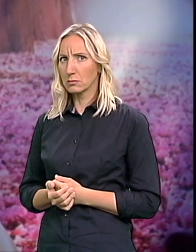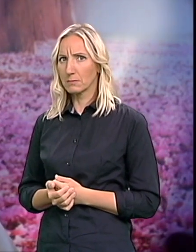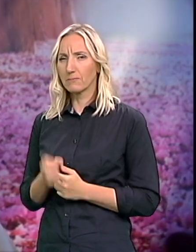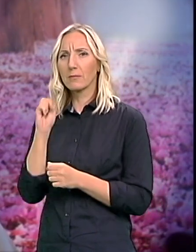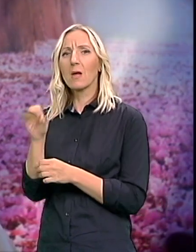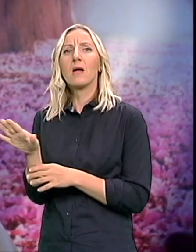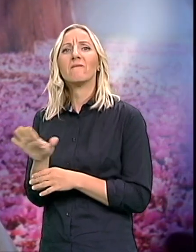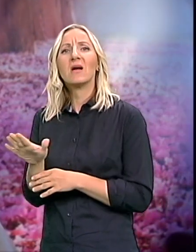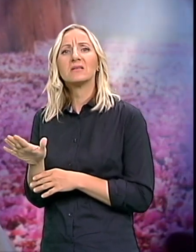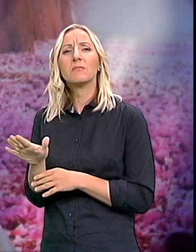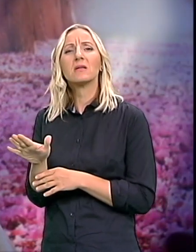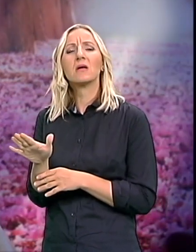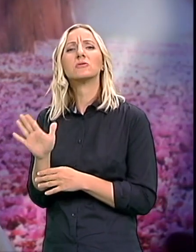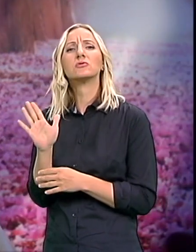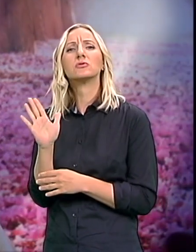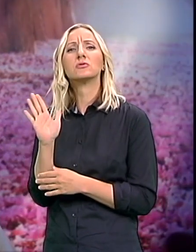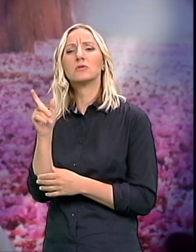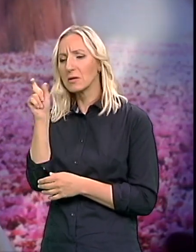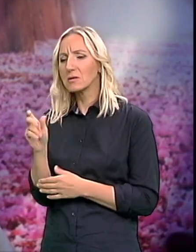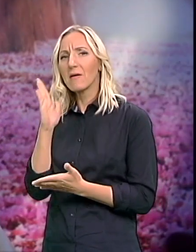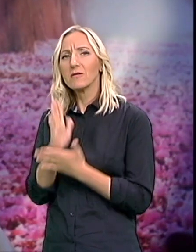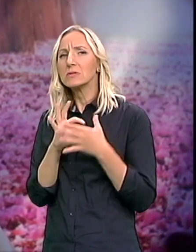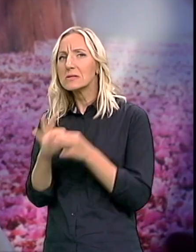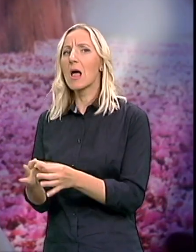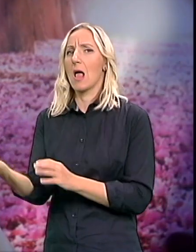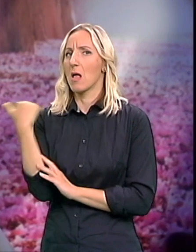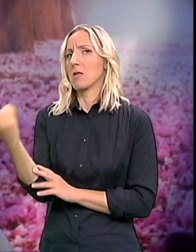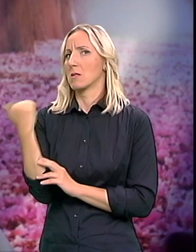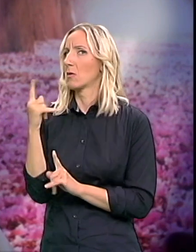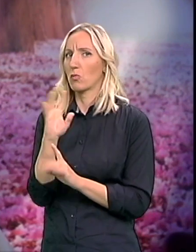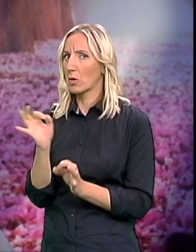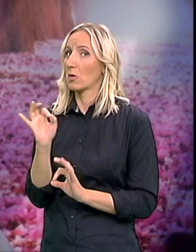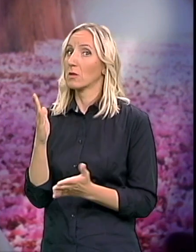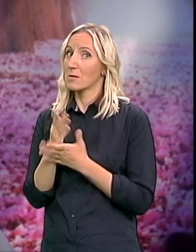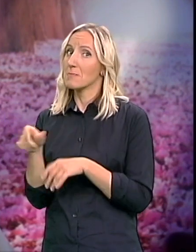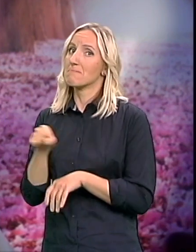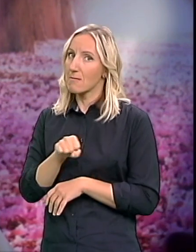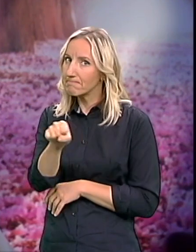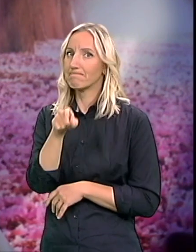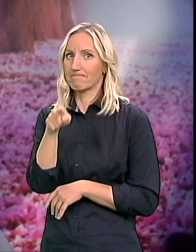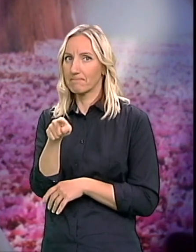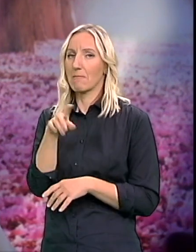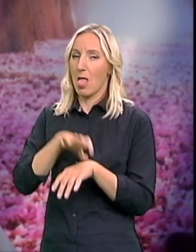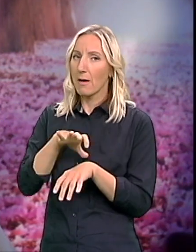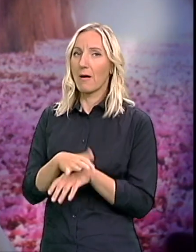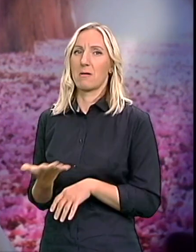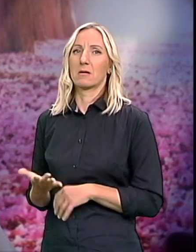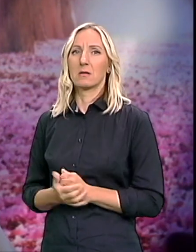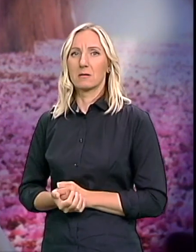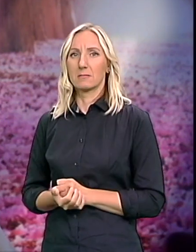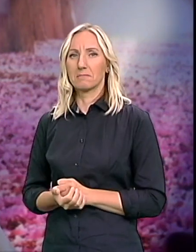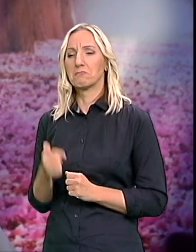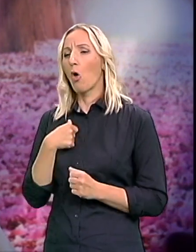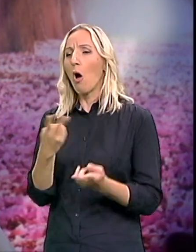Vaspitačite su već stalno pričale kako nešto nije u redu Kako ne bi bilo loše da ga odvedemo kod lekara Mi smo ga